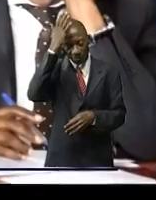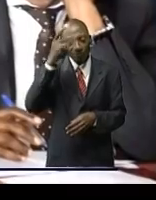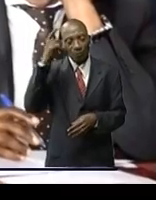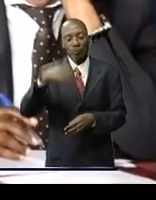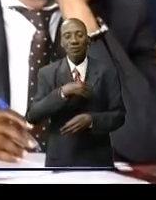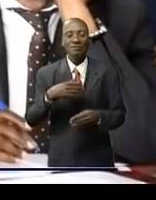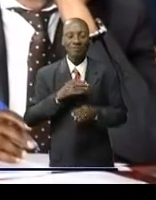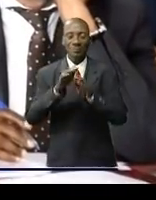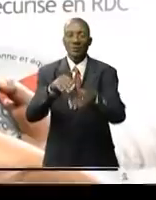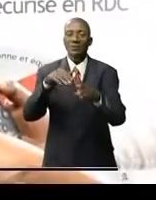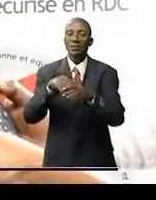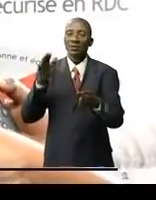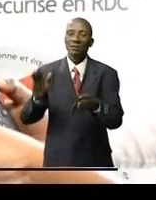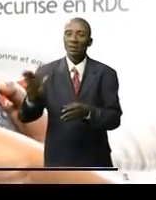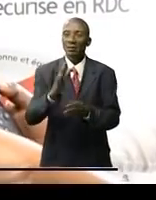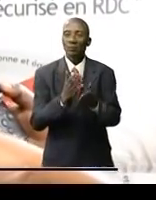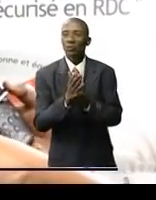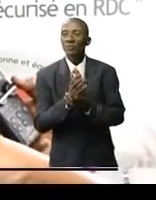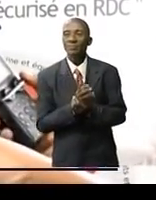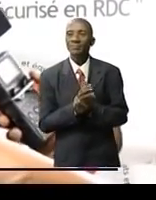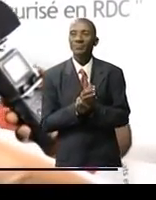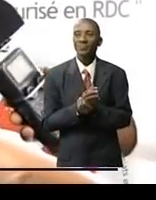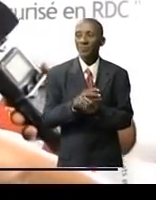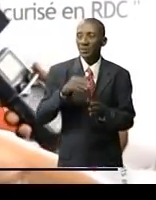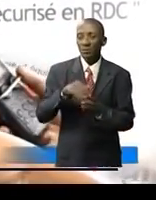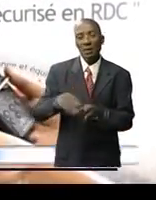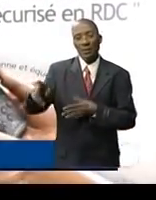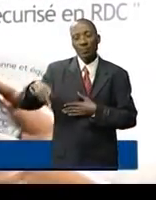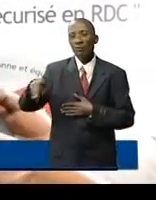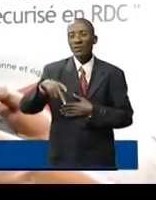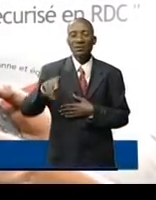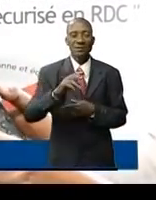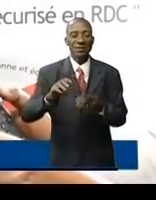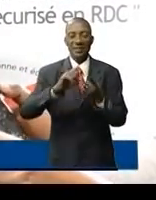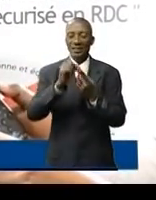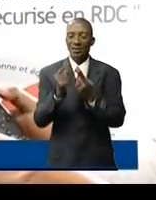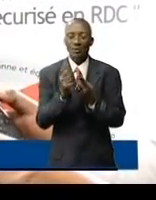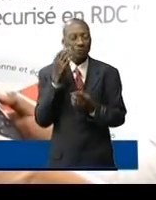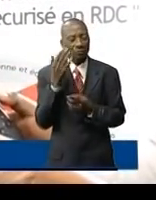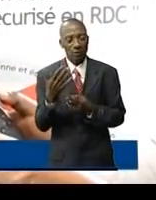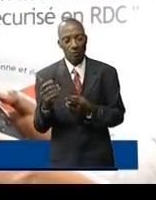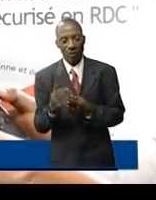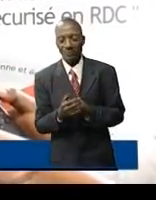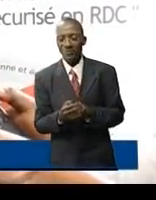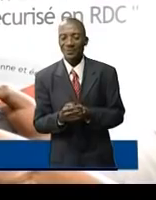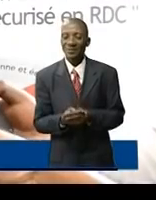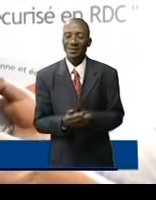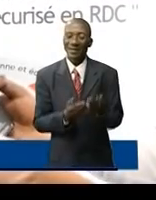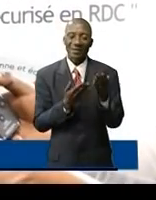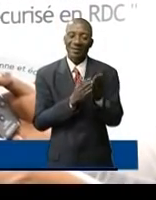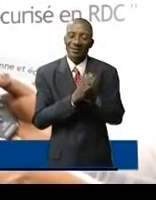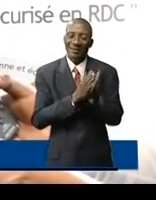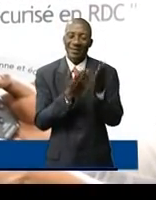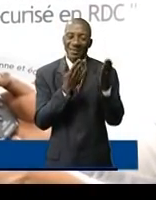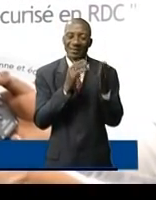surtout dans les provinces Lorsque vous allez dans les provinces la situation est déplorable Il est parfois intéressant de parler de droits de la femme à Kinshasa